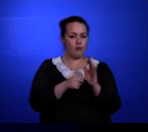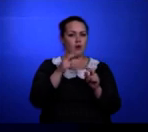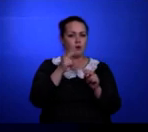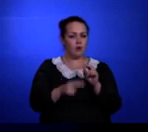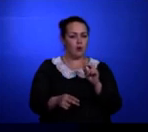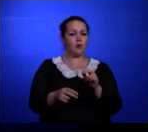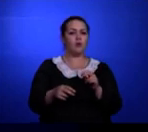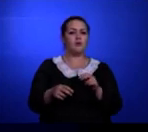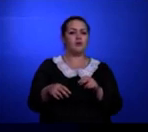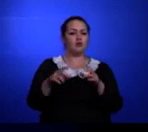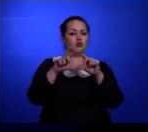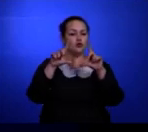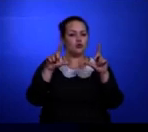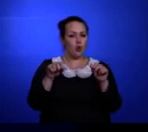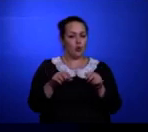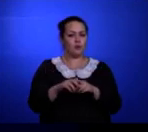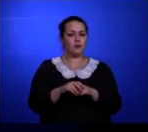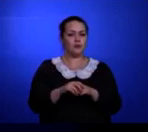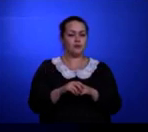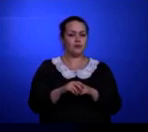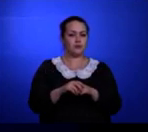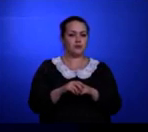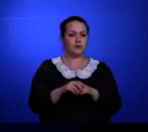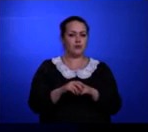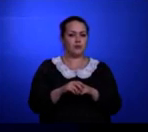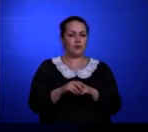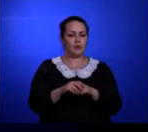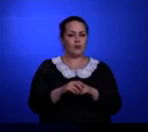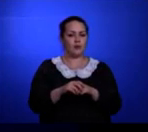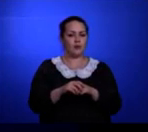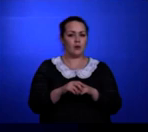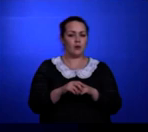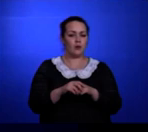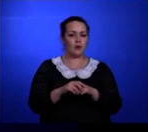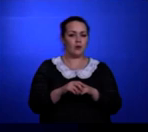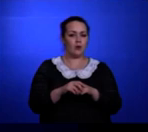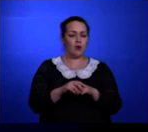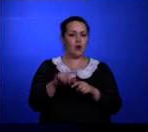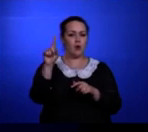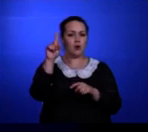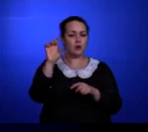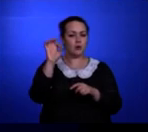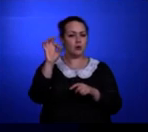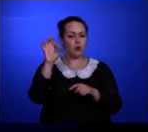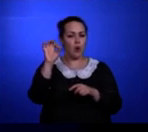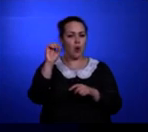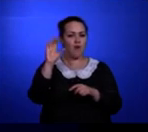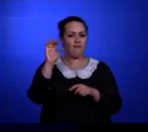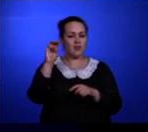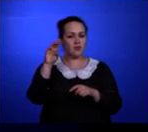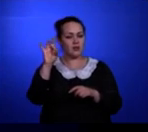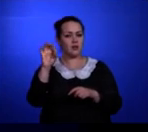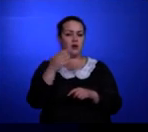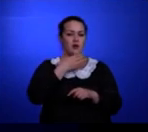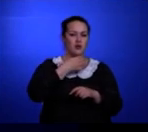школы Чингиз поступил сначала в зооветеринарный техникум, а затем в